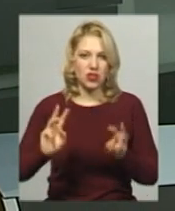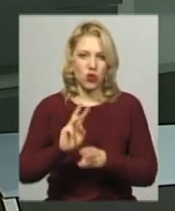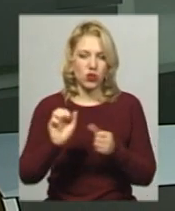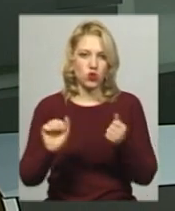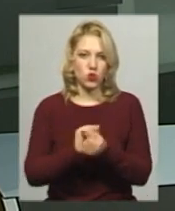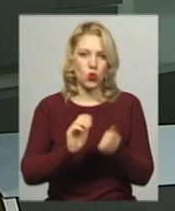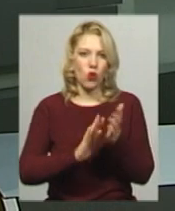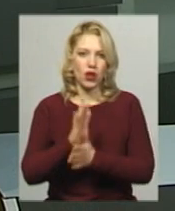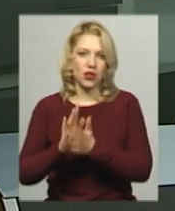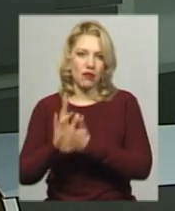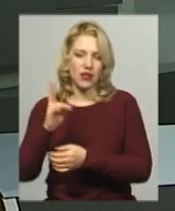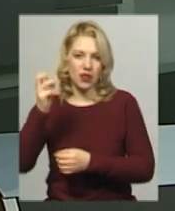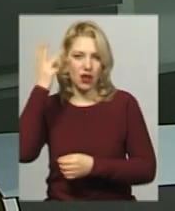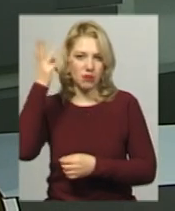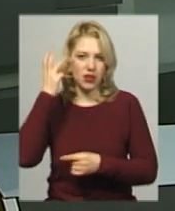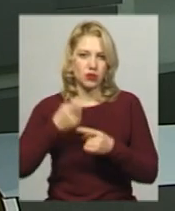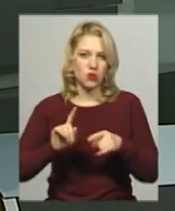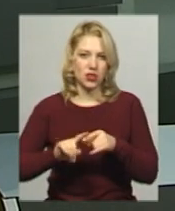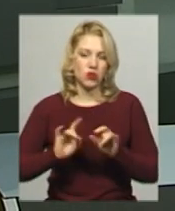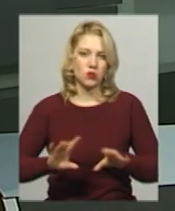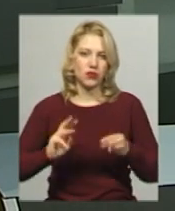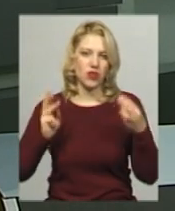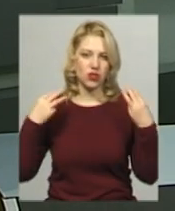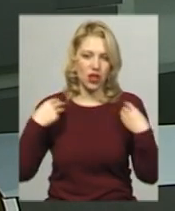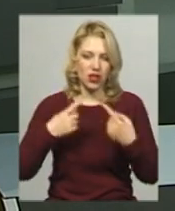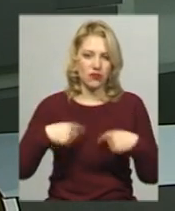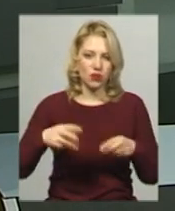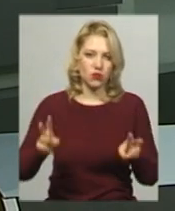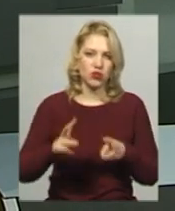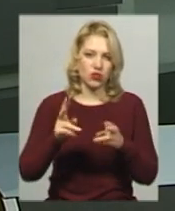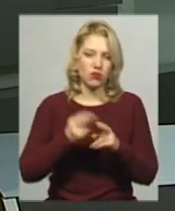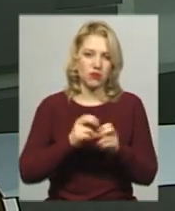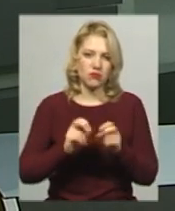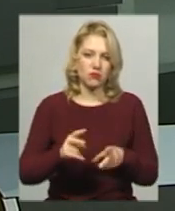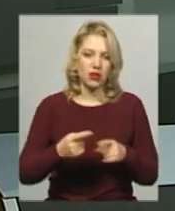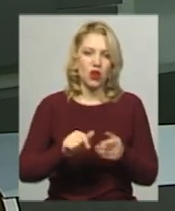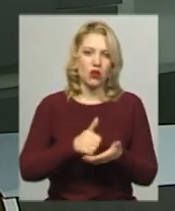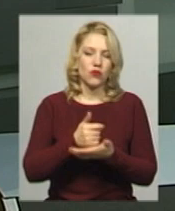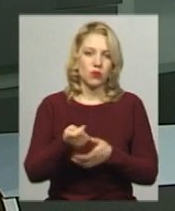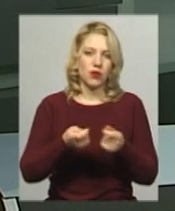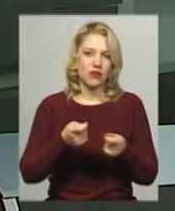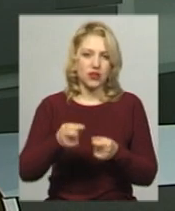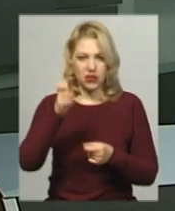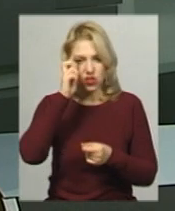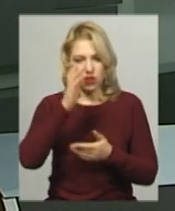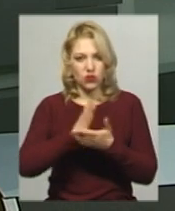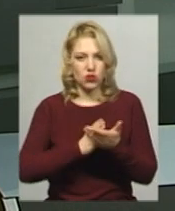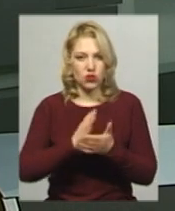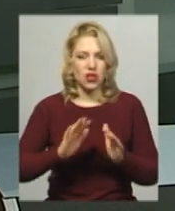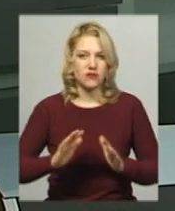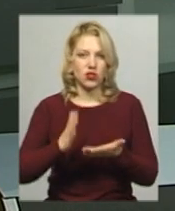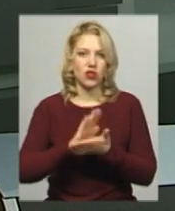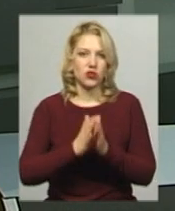Хмельниччині. Про це розповів начальник відділу пожежної безпеки Головного управління Державної служби незвичайних ситуацій Хмельницької області